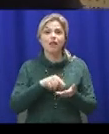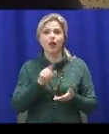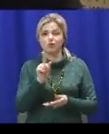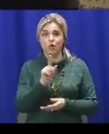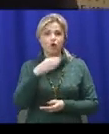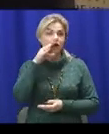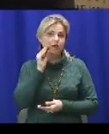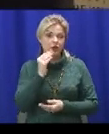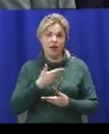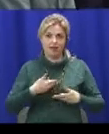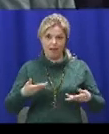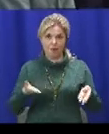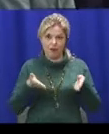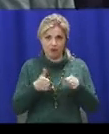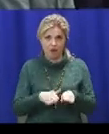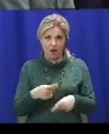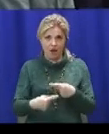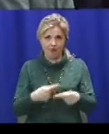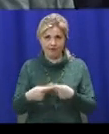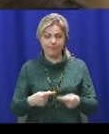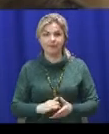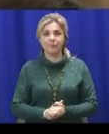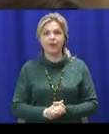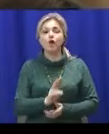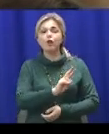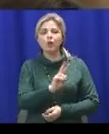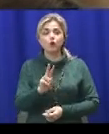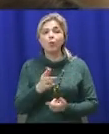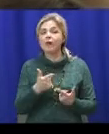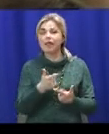нам залишив. Ніхто нігде не гоманів,